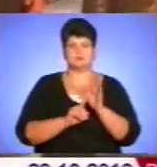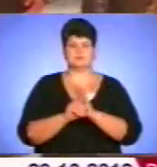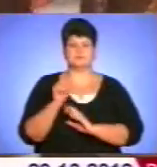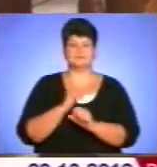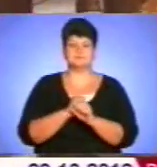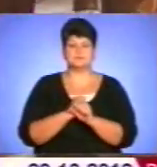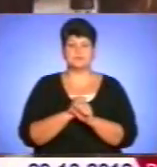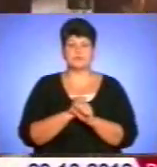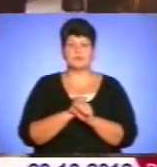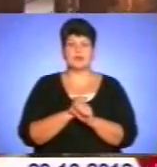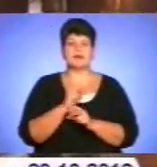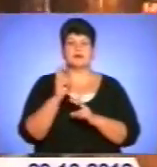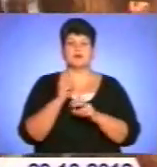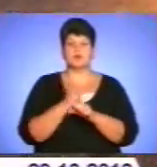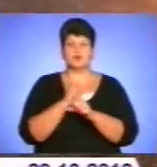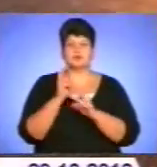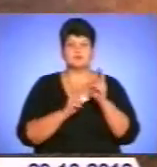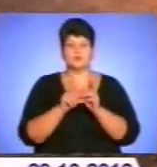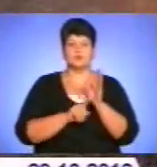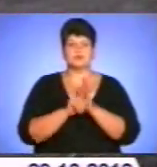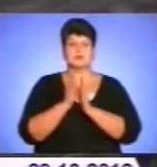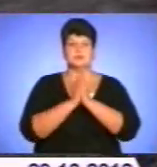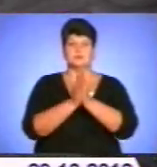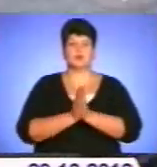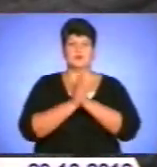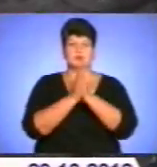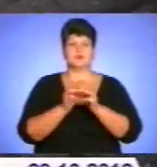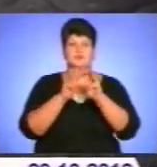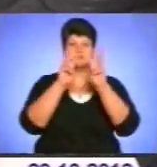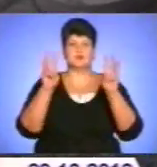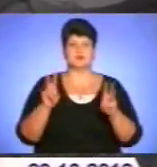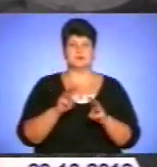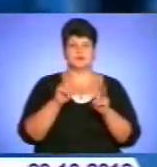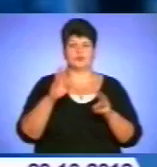Як годиться, роботу на заводі розпочали із молитви і окроплення святою водою.